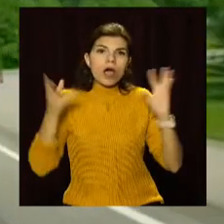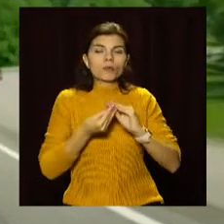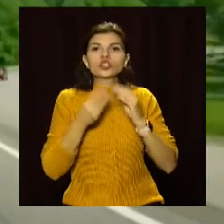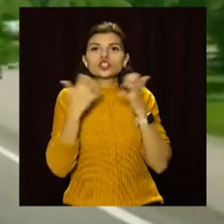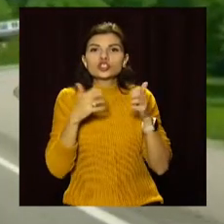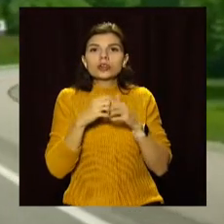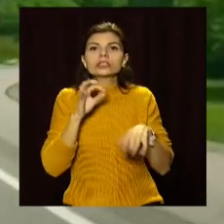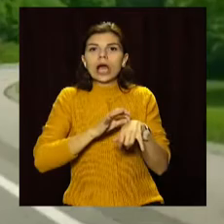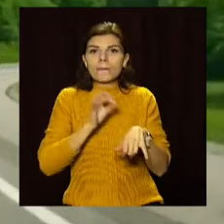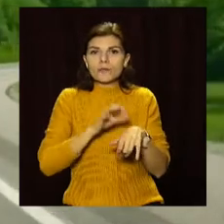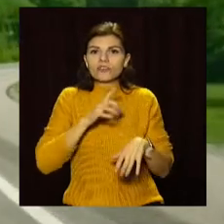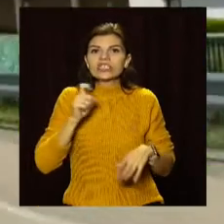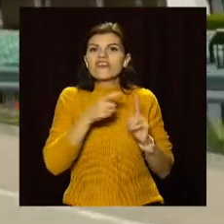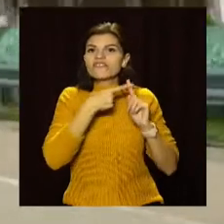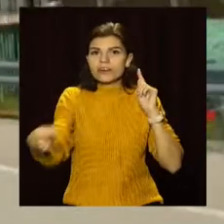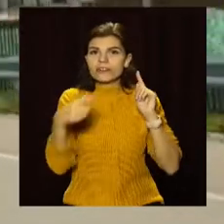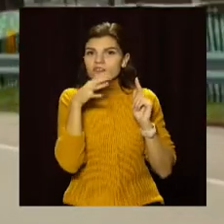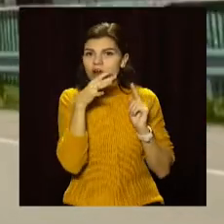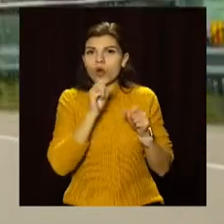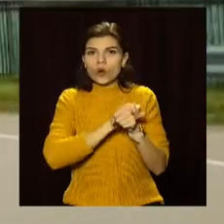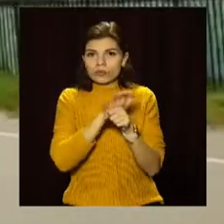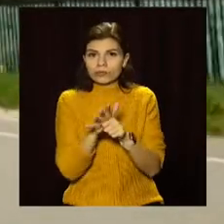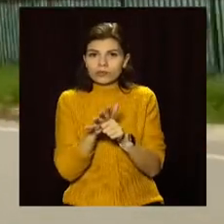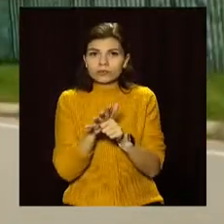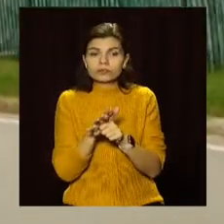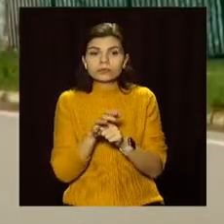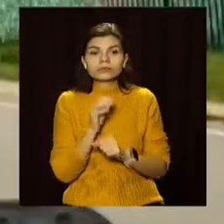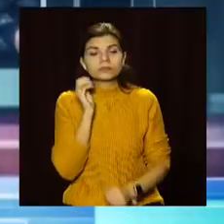чисельності захворілих за весь час пандемії коронавірусу.